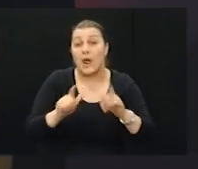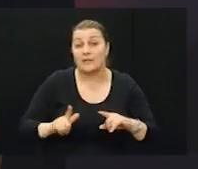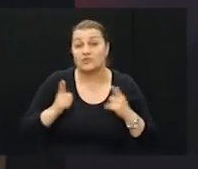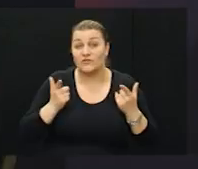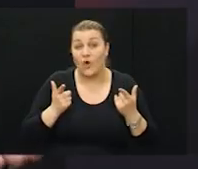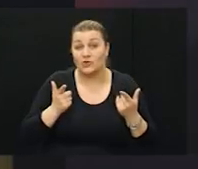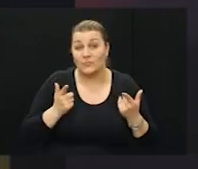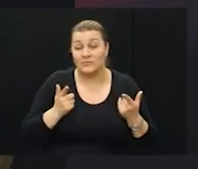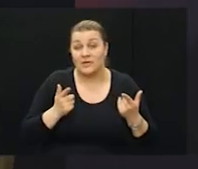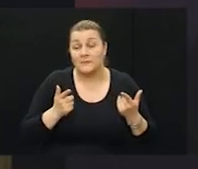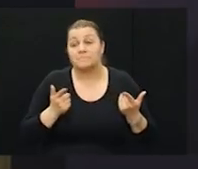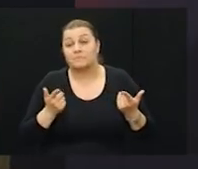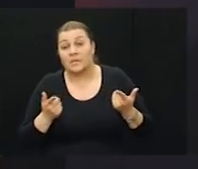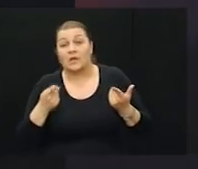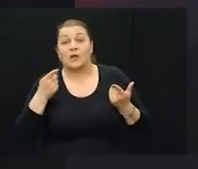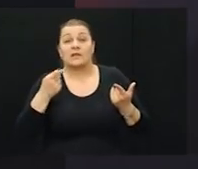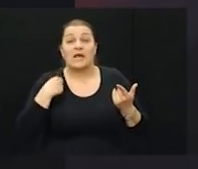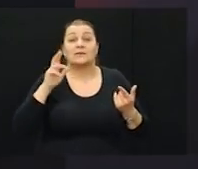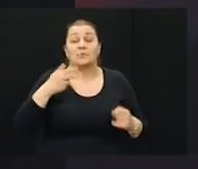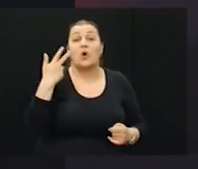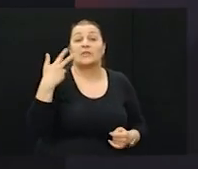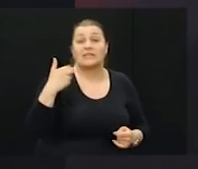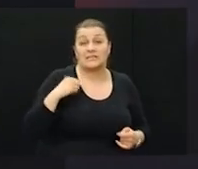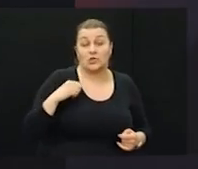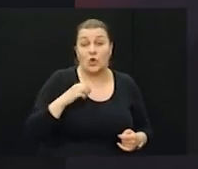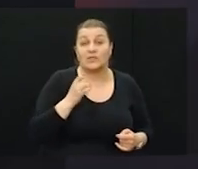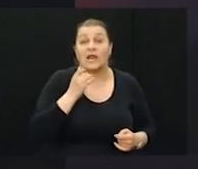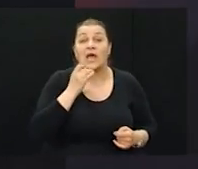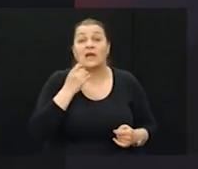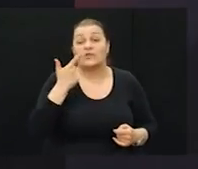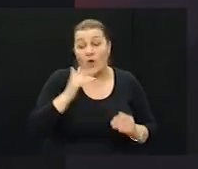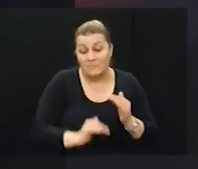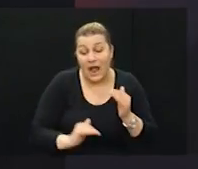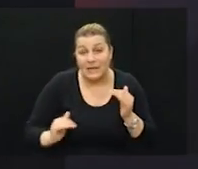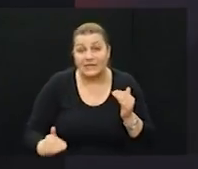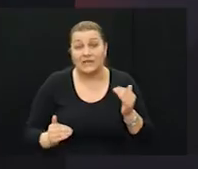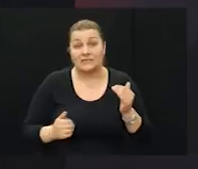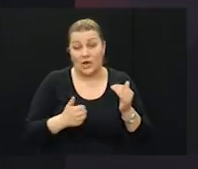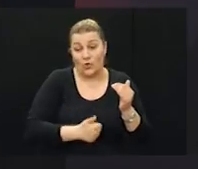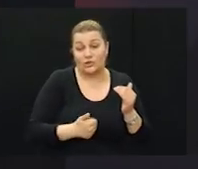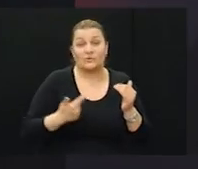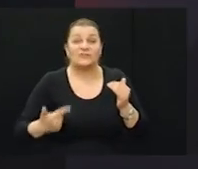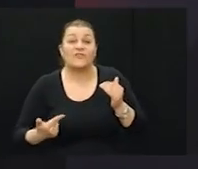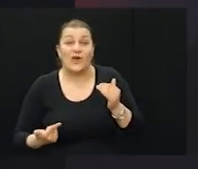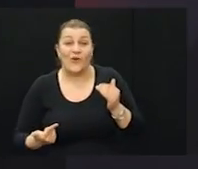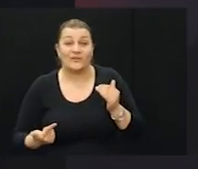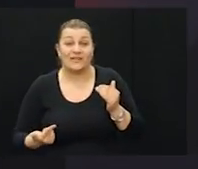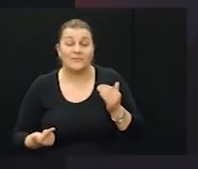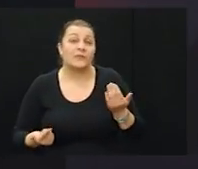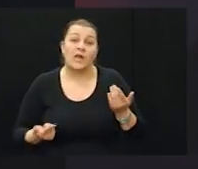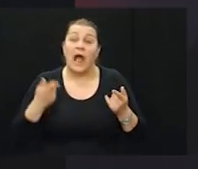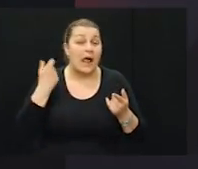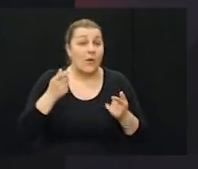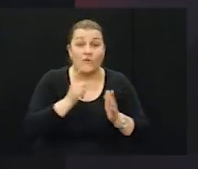ljudi. Tog vremena i generacija. Rat je počeo, ja imao 30 godina, dvoje male djece, godinu i dvije. Međutim, to vrijeme,